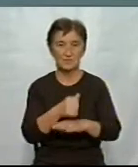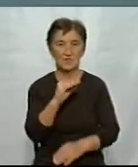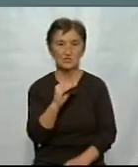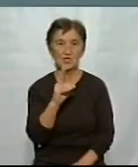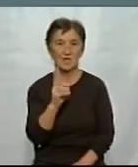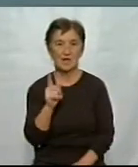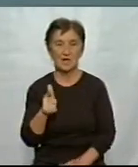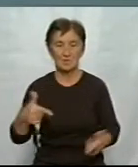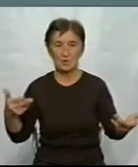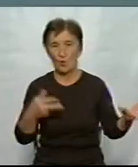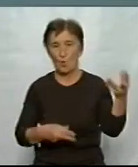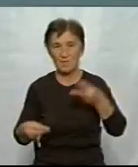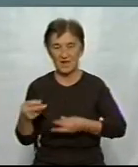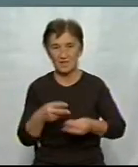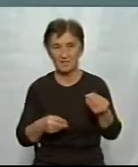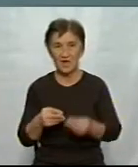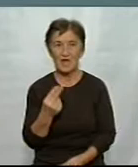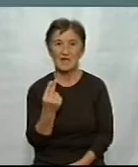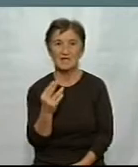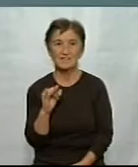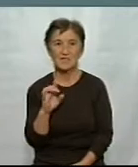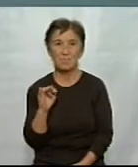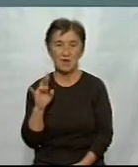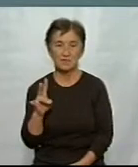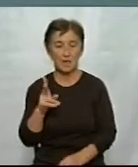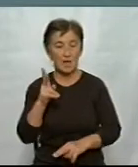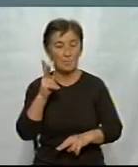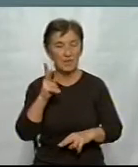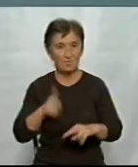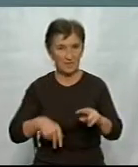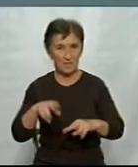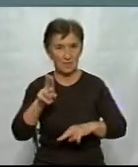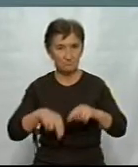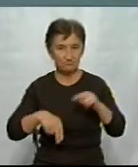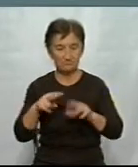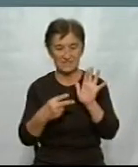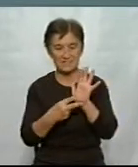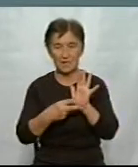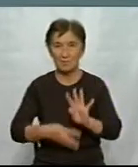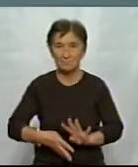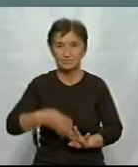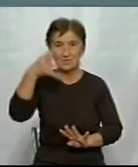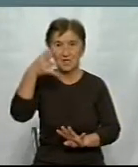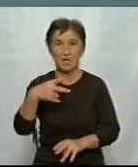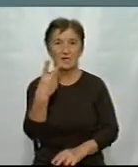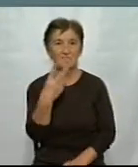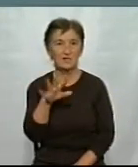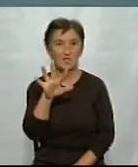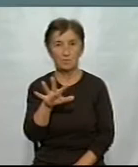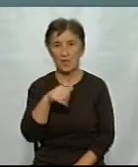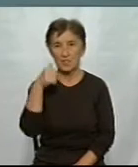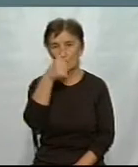-будівельного кооперативу «Політ» Олександр Циба. Каже, припинили будівництво семи поверхівки 25 років тому.